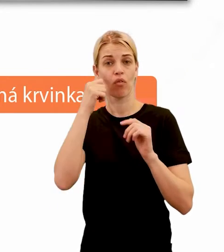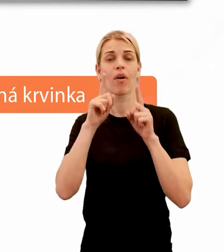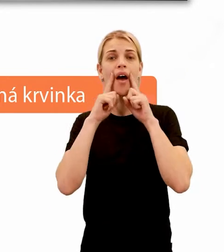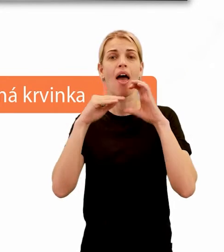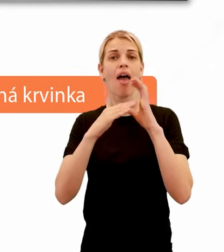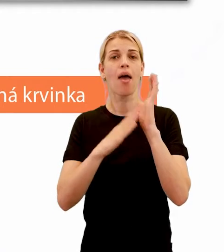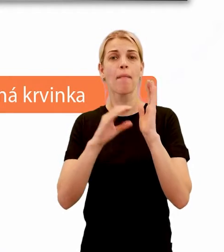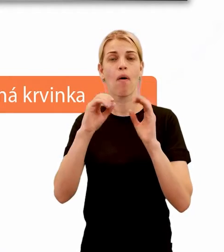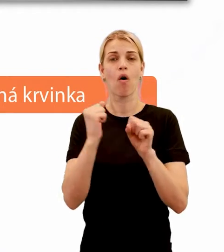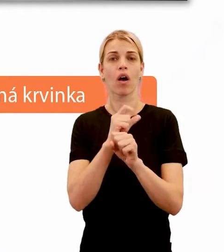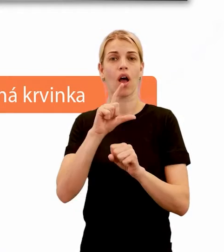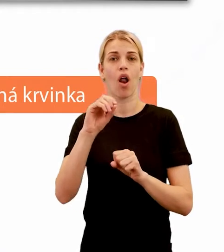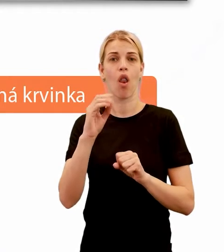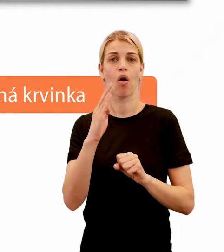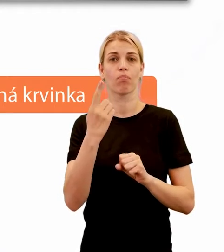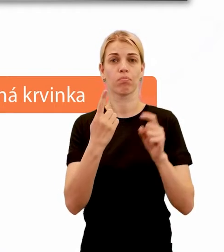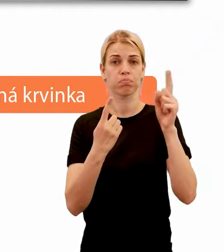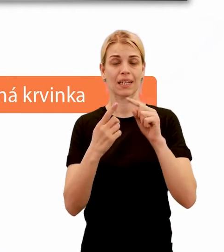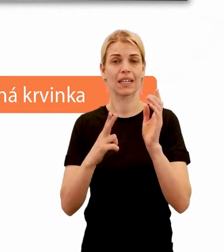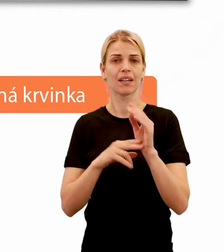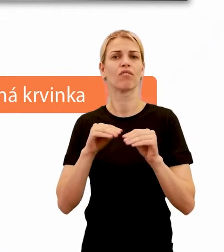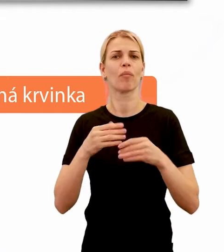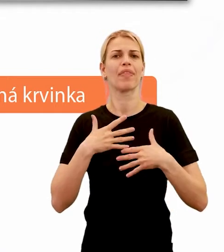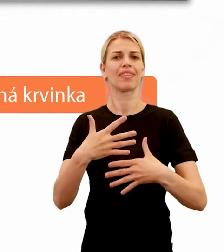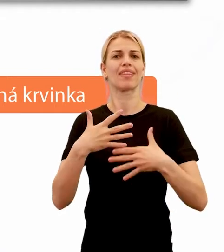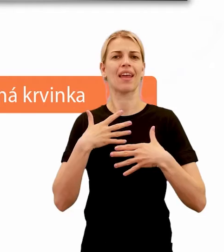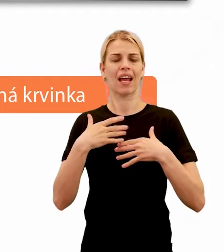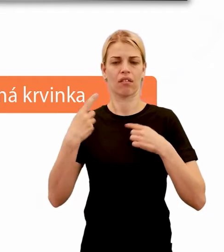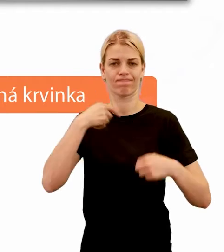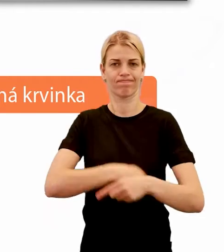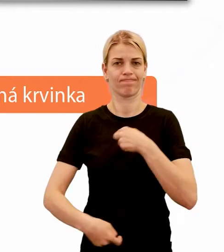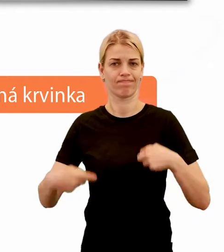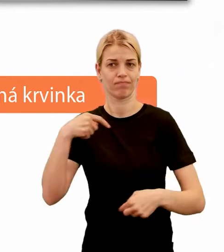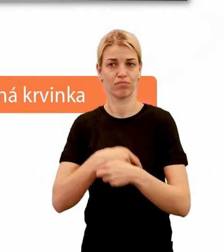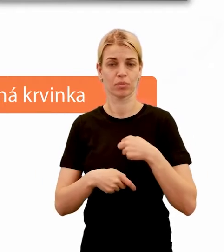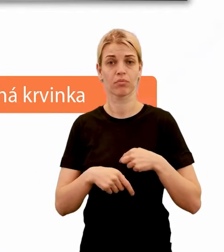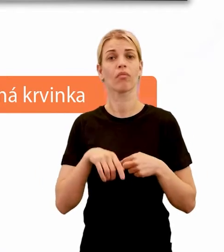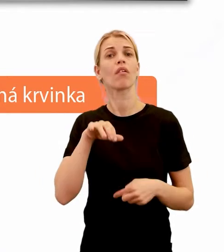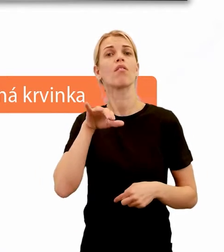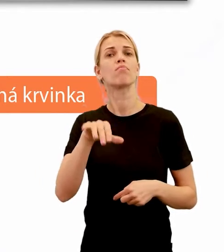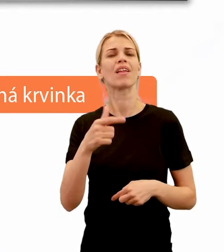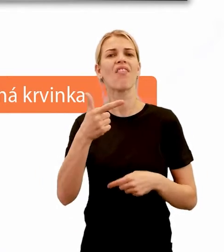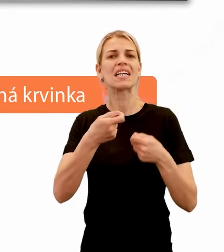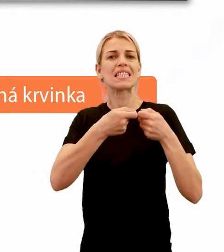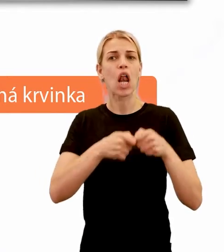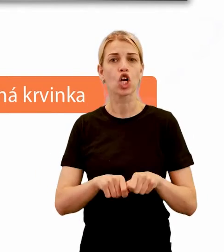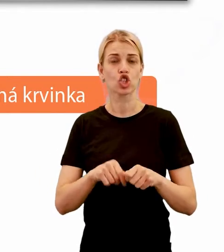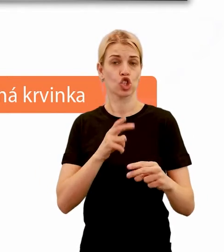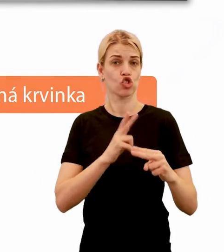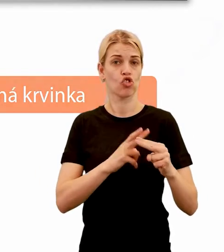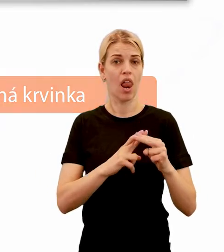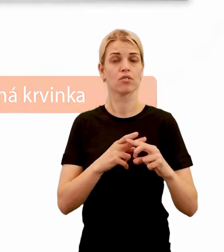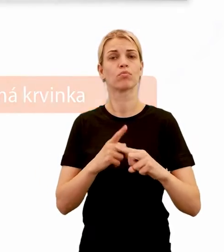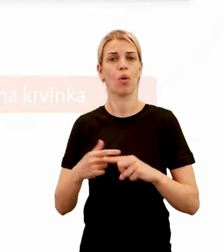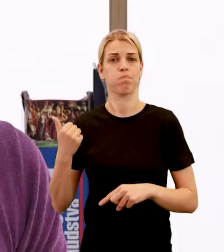nám zabezpečuje prenášanie dýchacích plynov, teda kyslíka. Sú zložené z dvoch zložiek, železa